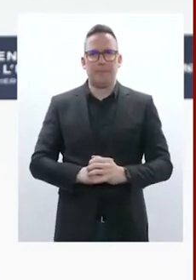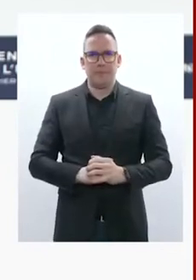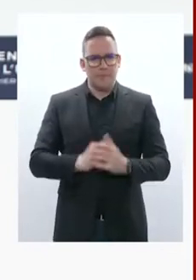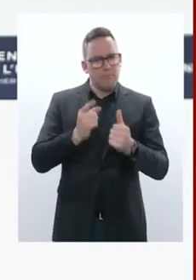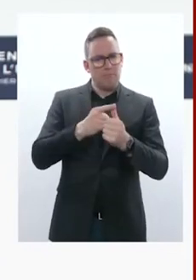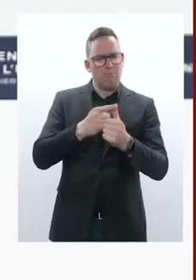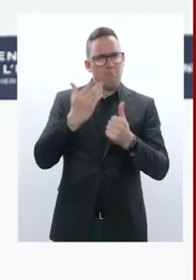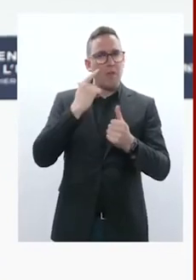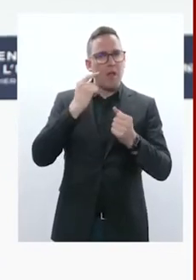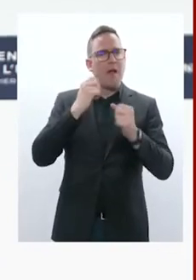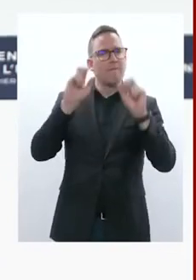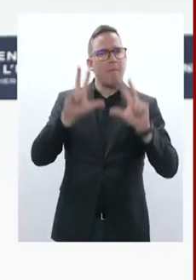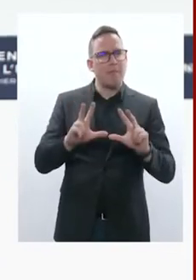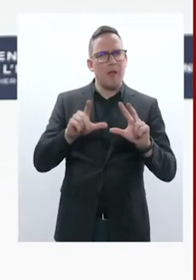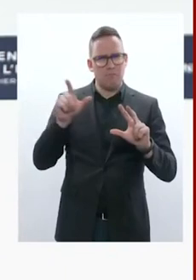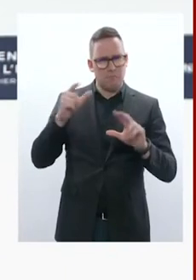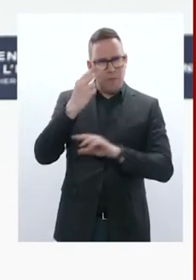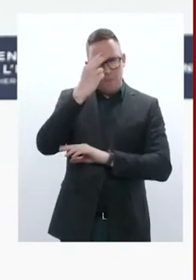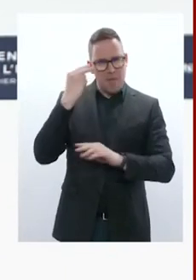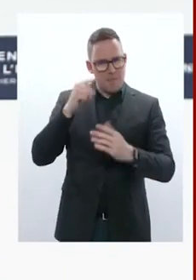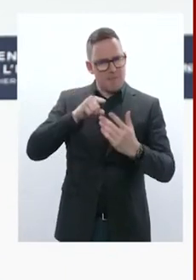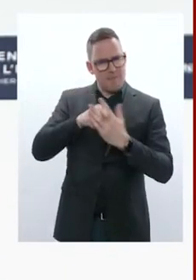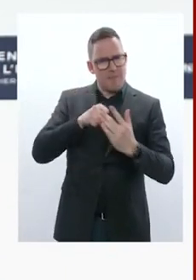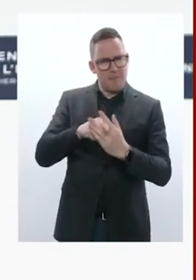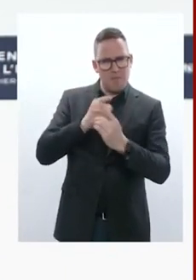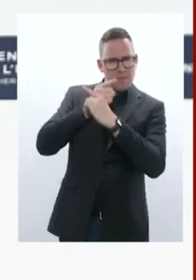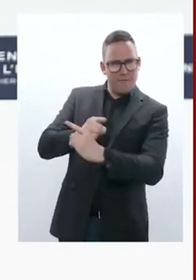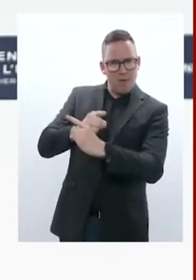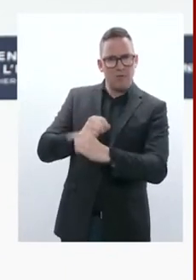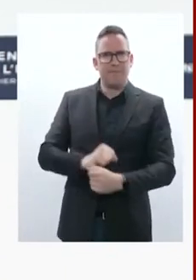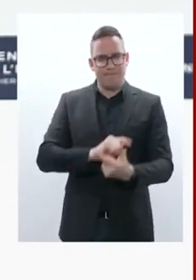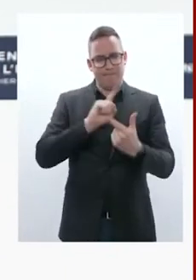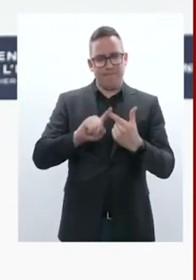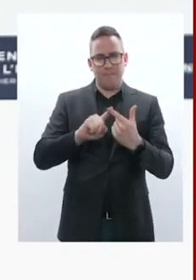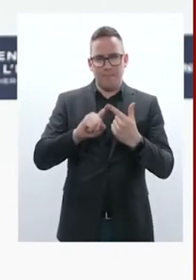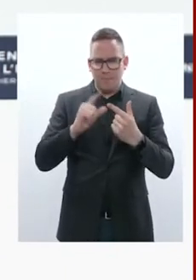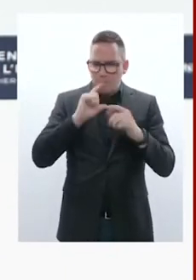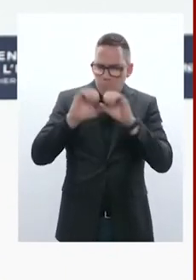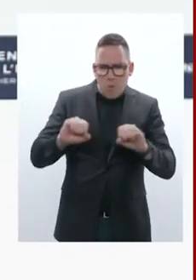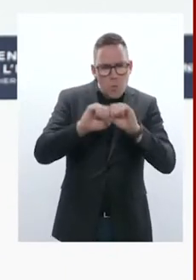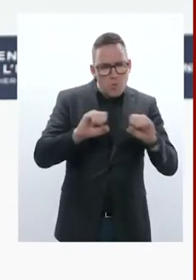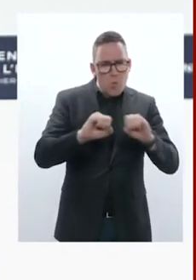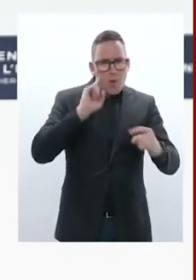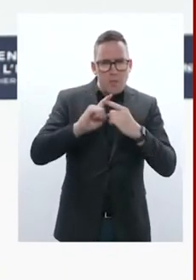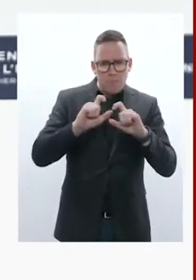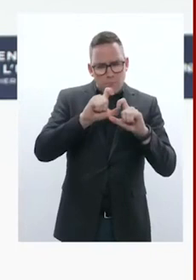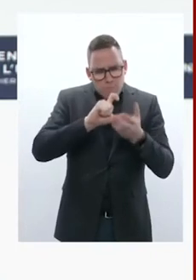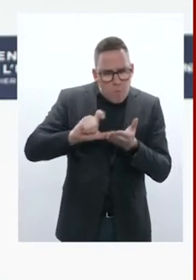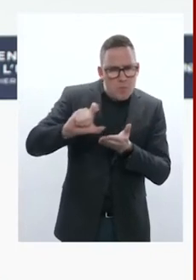la coproduction d'armements, de capacités militaires, de munitions en Ukraine,